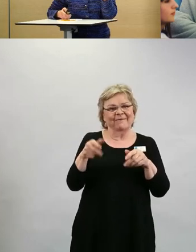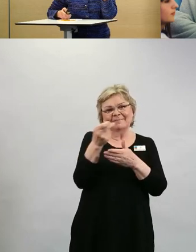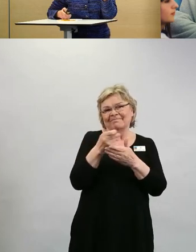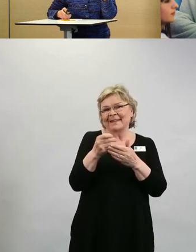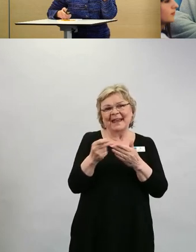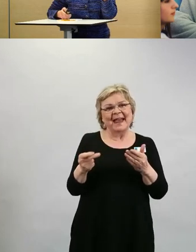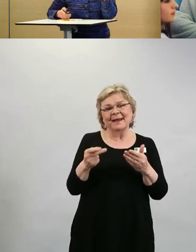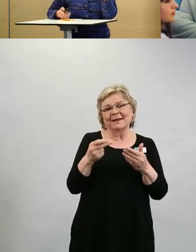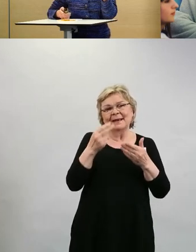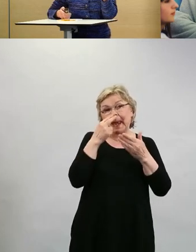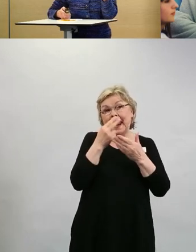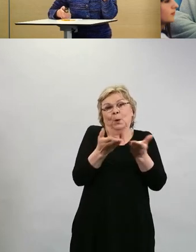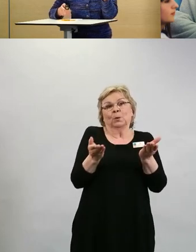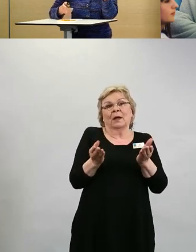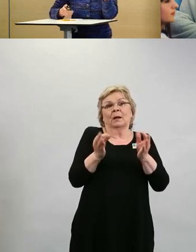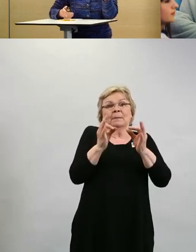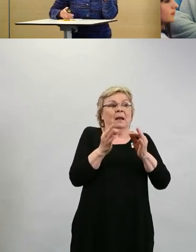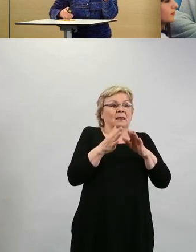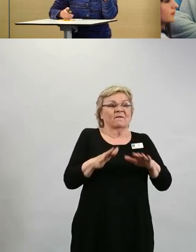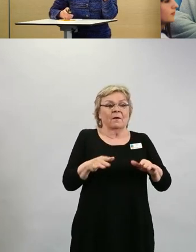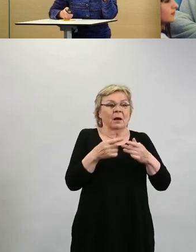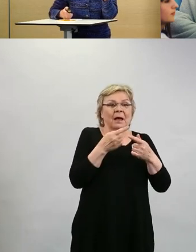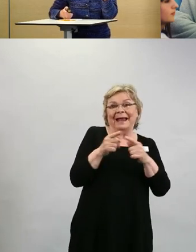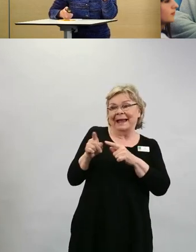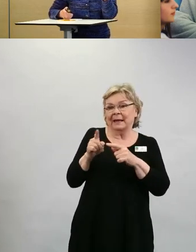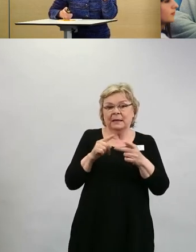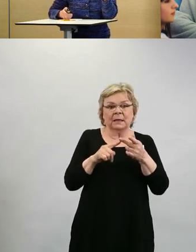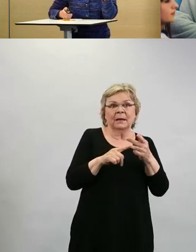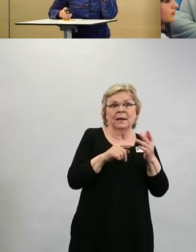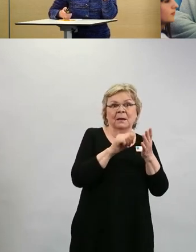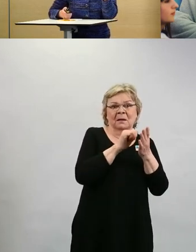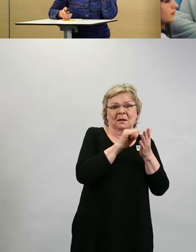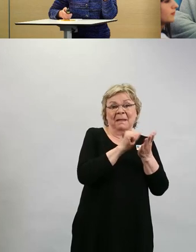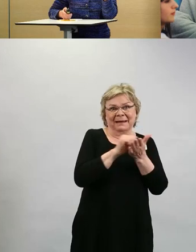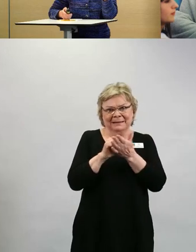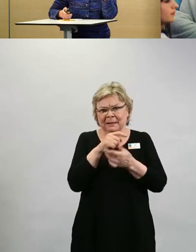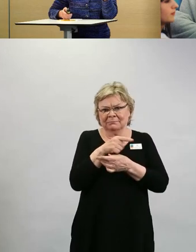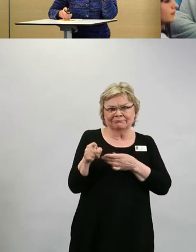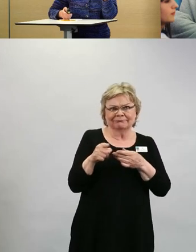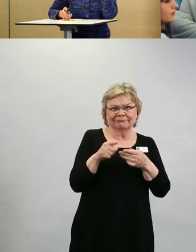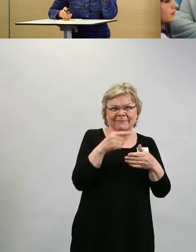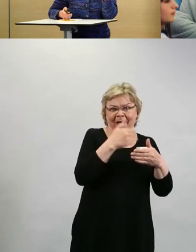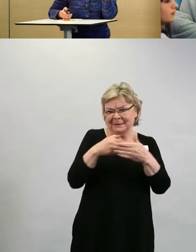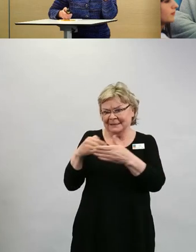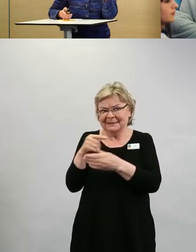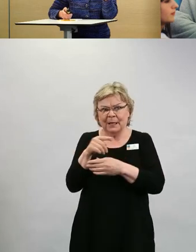siihen, että minkälainen rokotteen tehokkuus kussakin maassa kussakin hetkellä on.